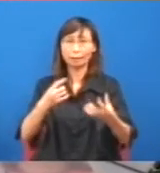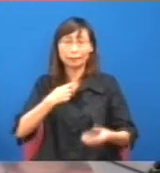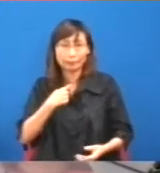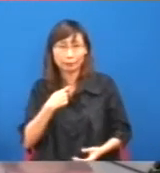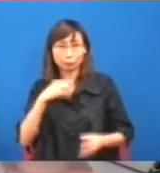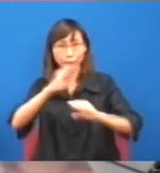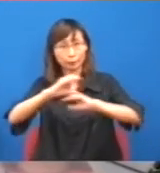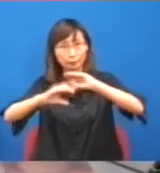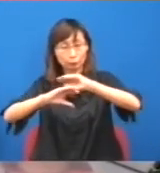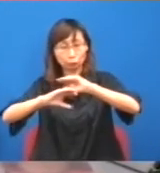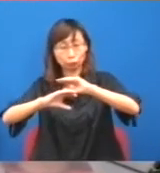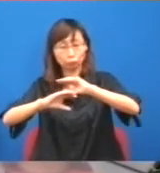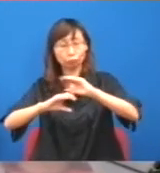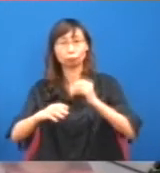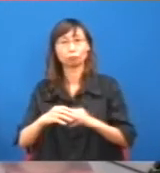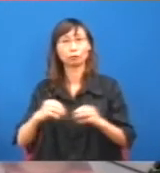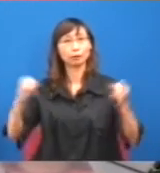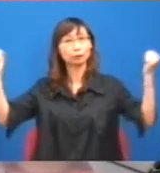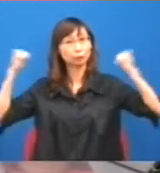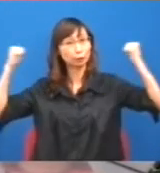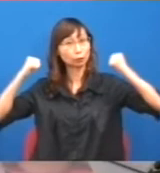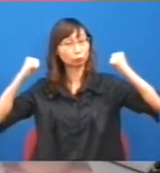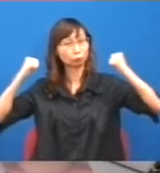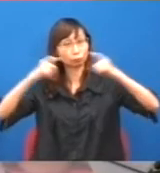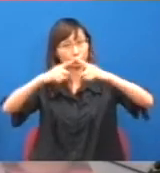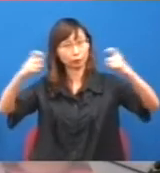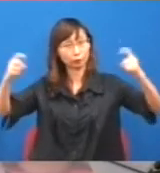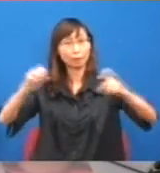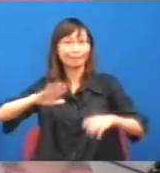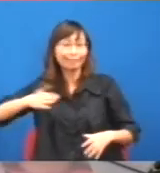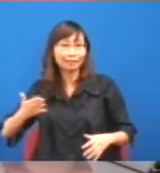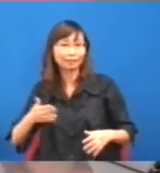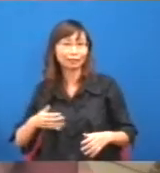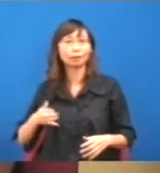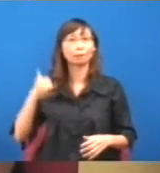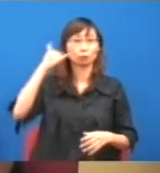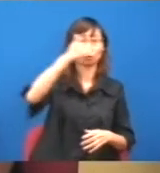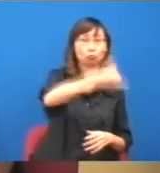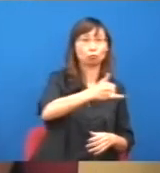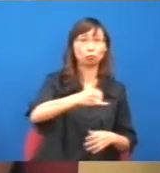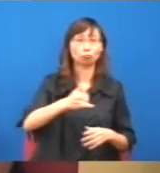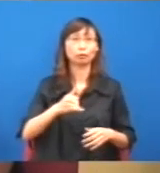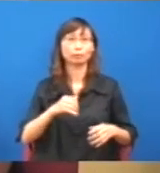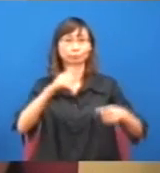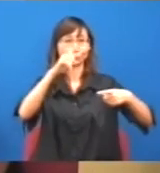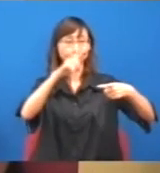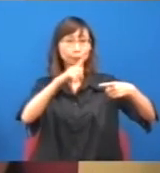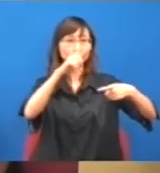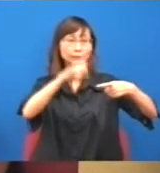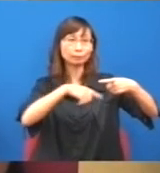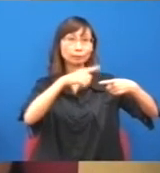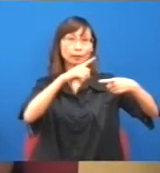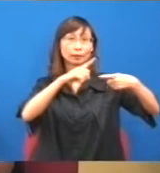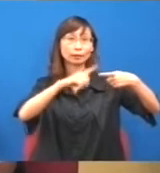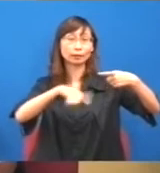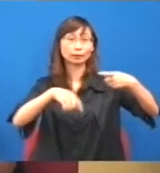現在可能要陰傲,怎樣搞呢?還有看起體育城背後,究竟是推動香港的體育士